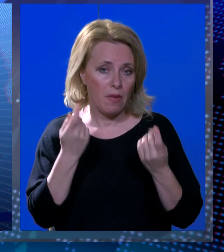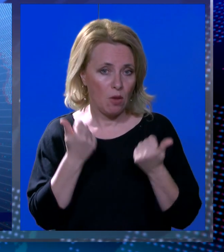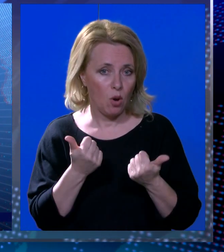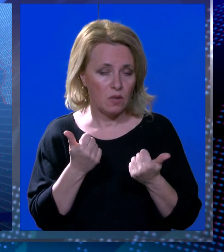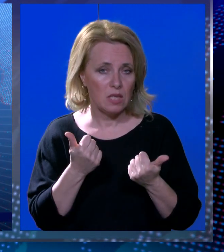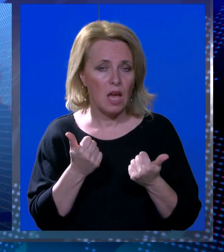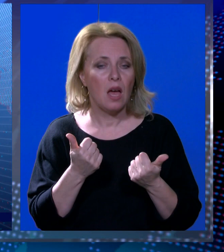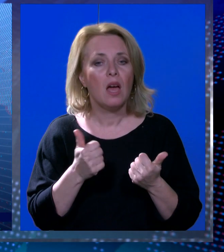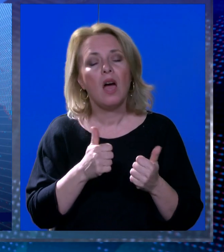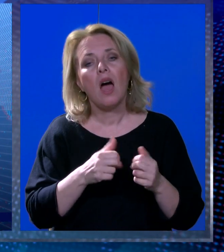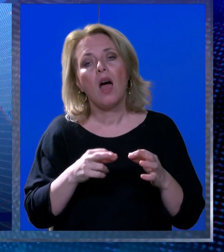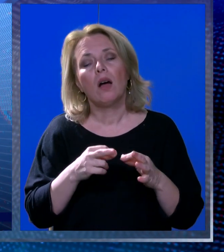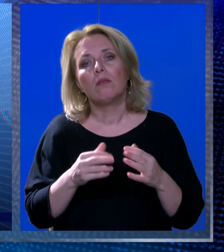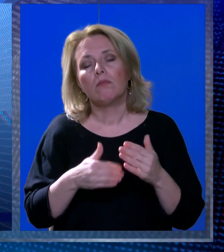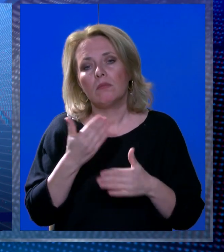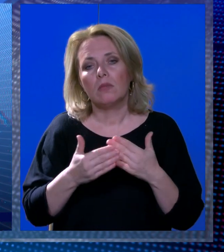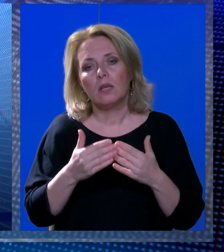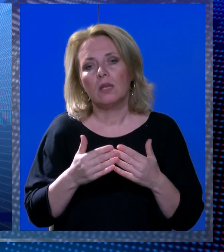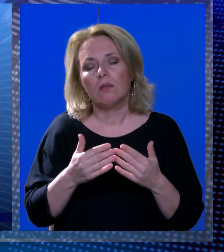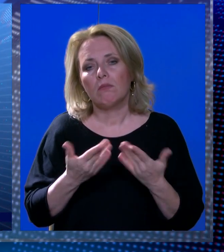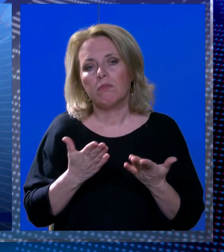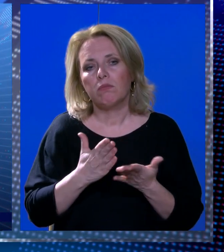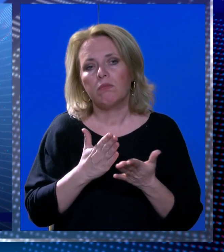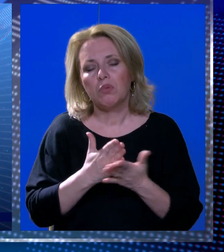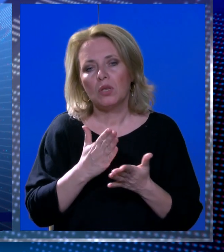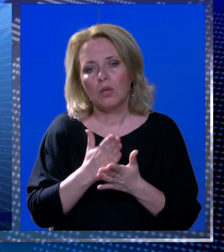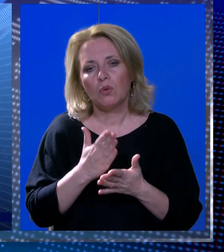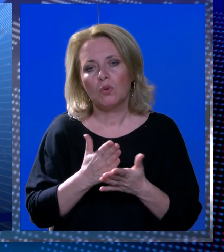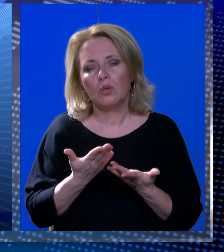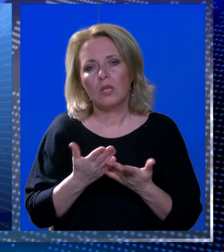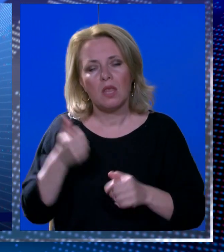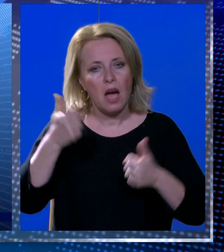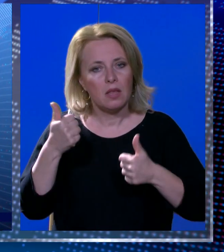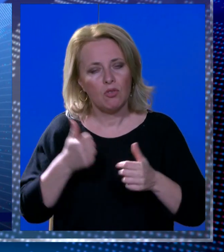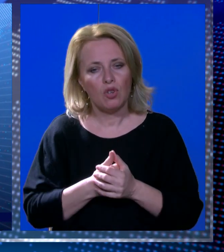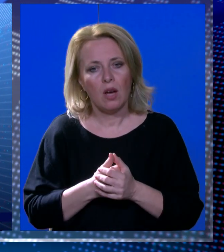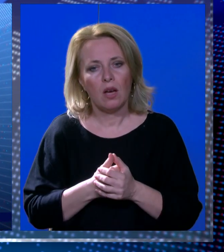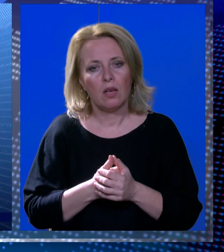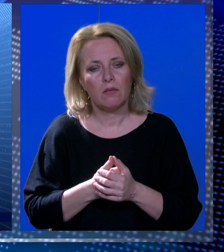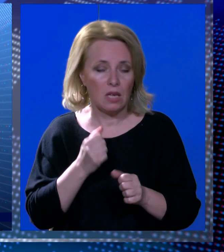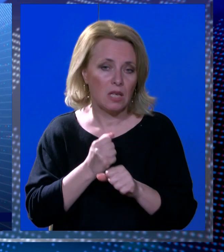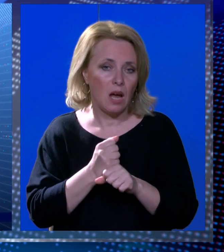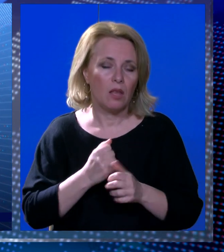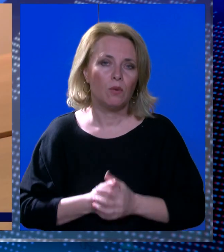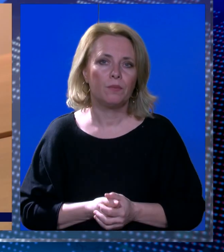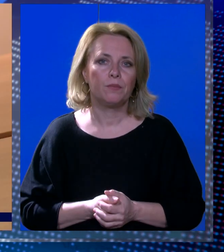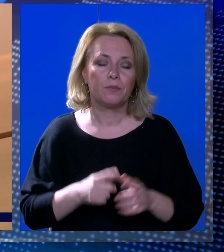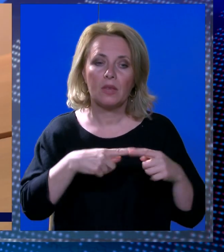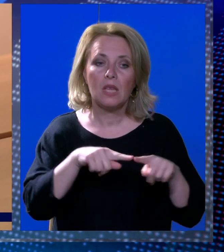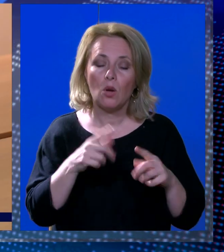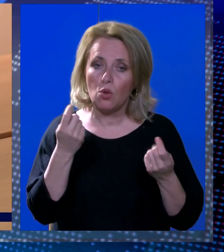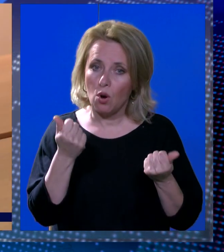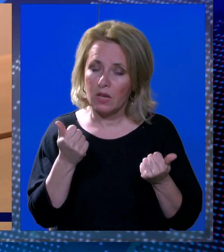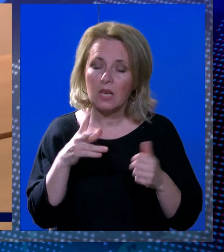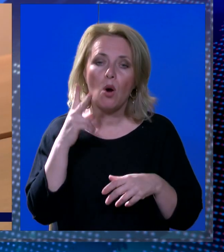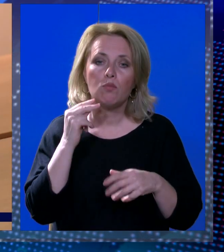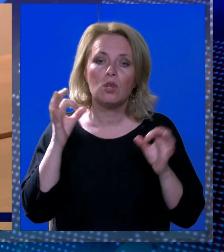sredstava, a onda i proceduru provedba natječaja za samu izgradnju. Dio